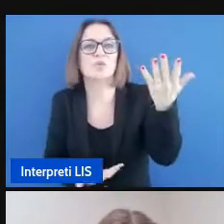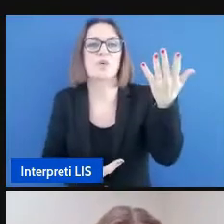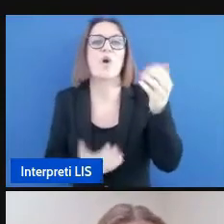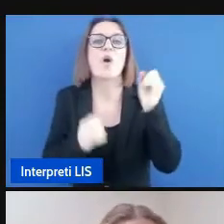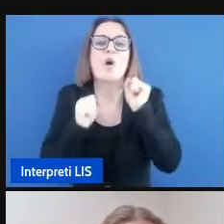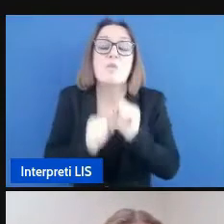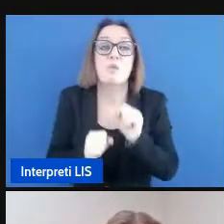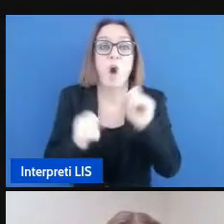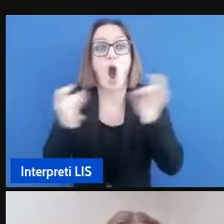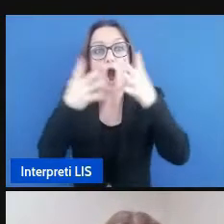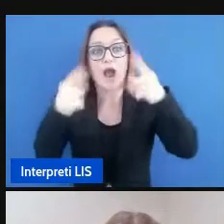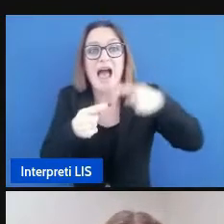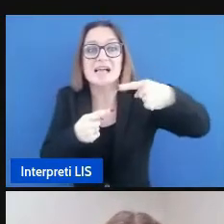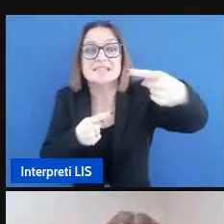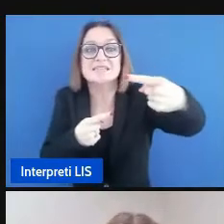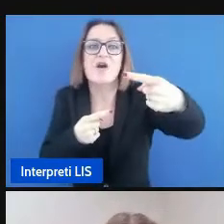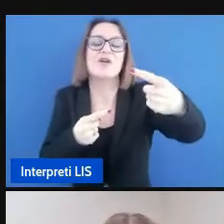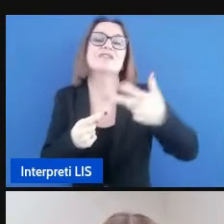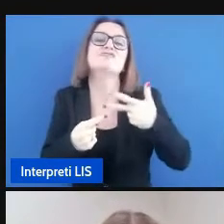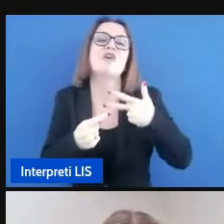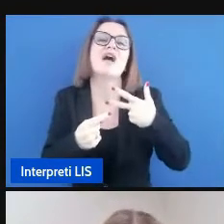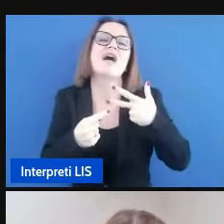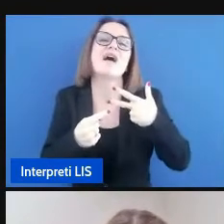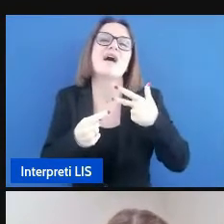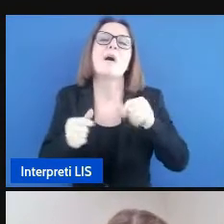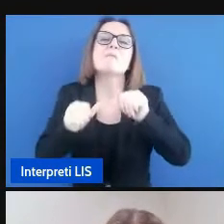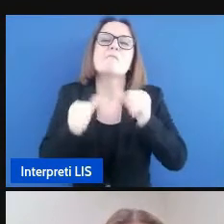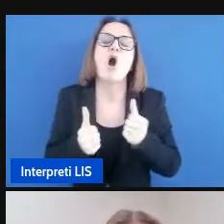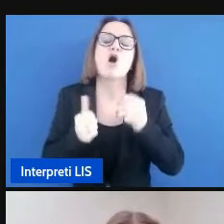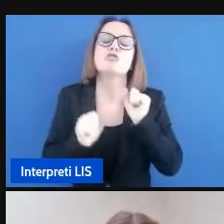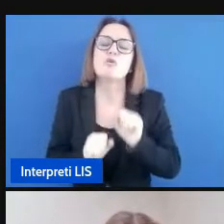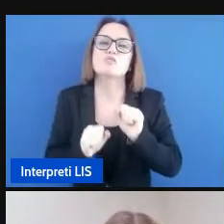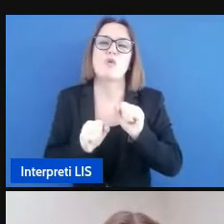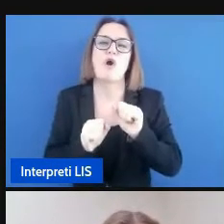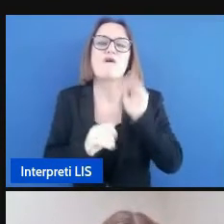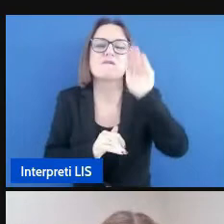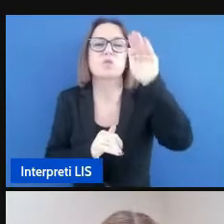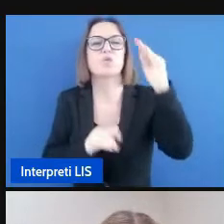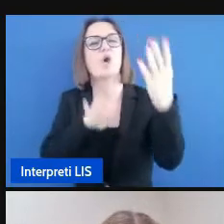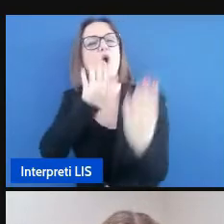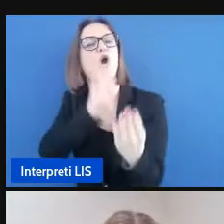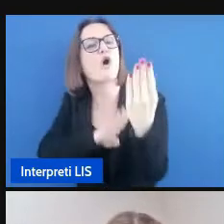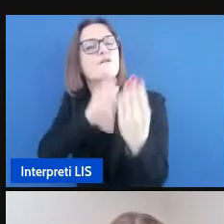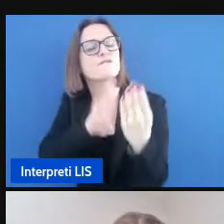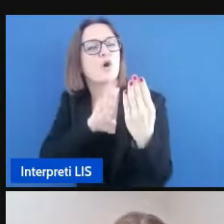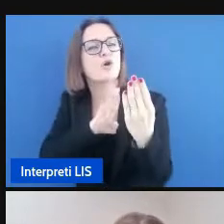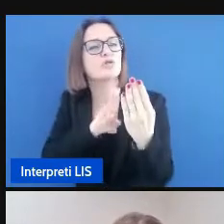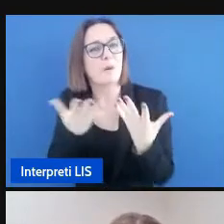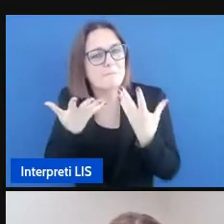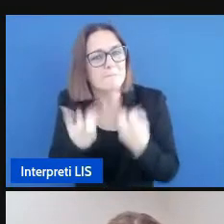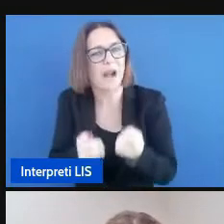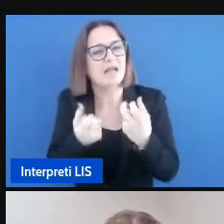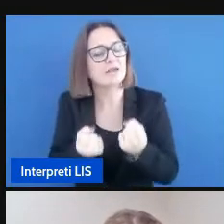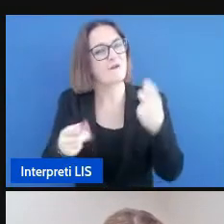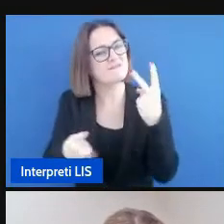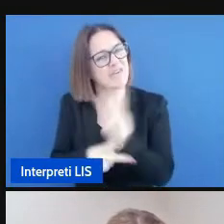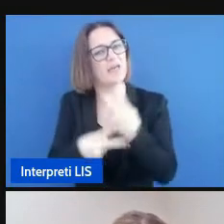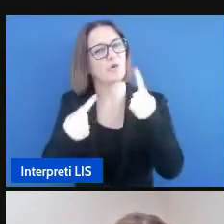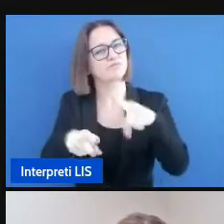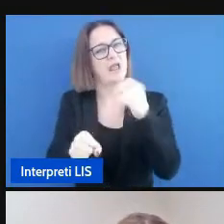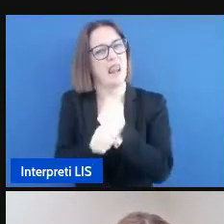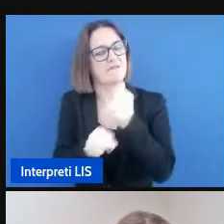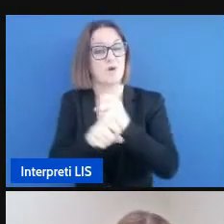occasioni di trovare delle formule che ci consentano davvero poi di confrontarci operativamente su questo tema importante